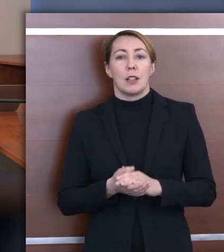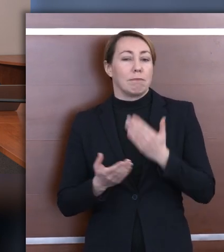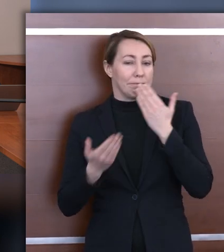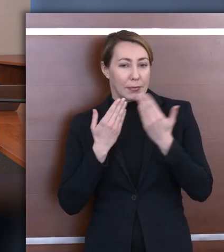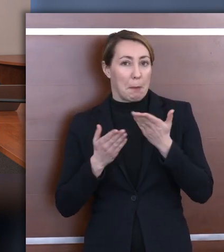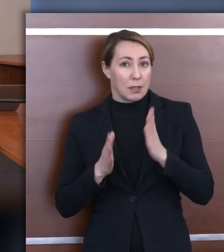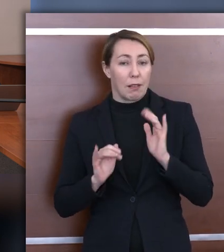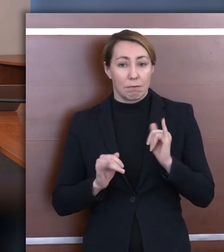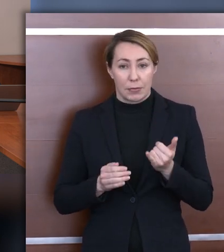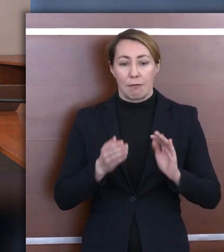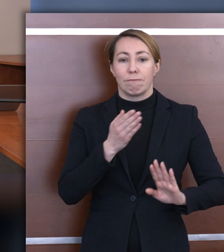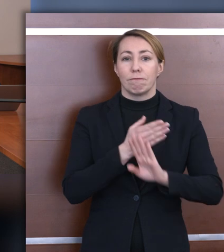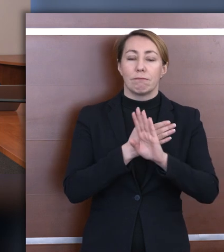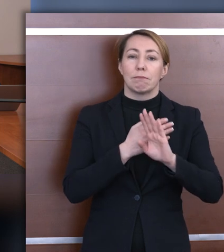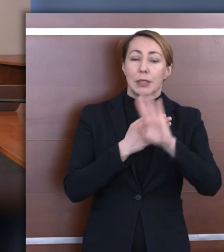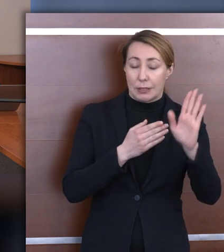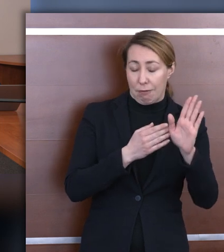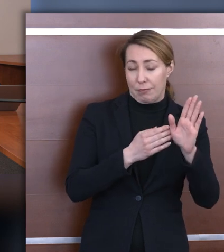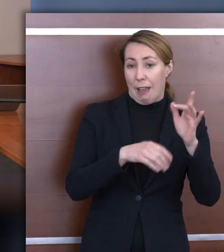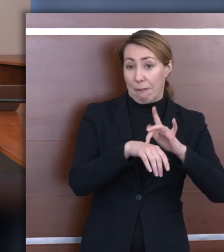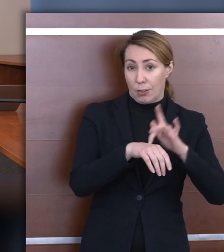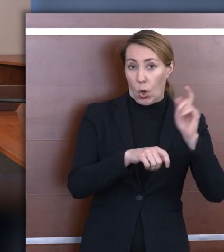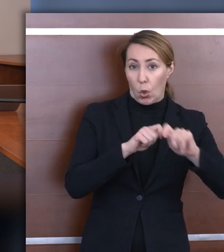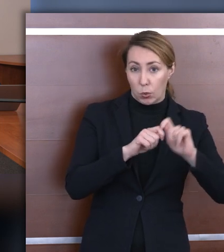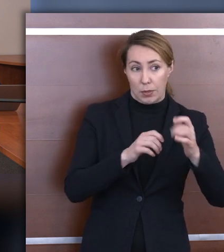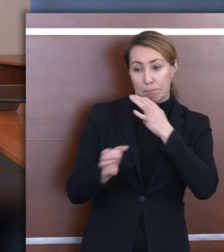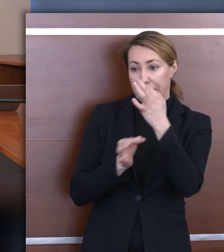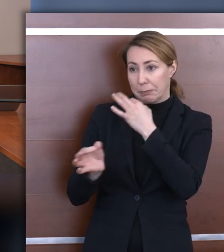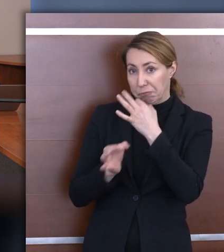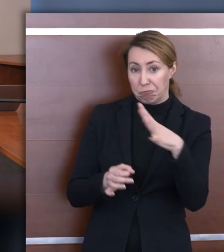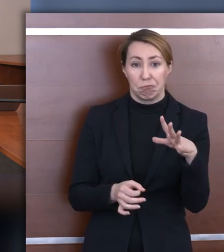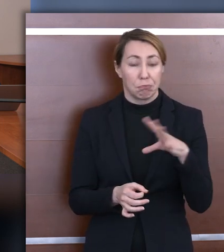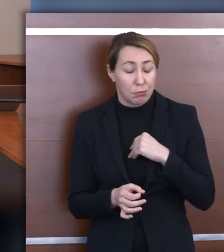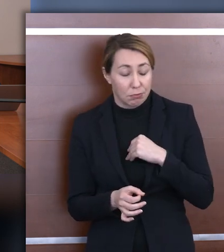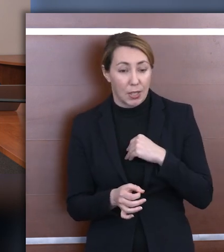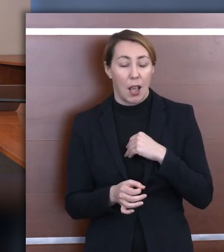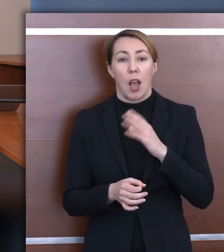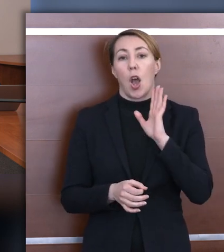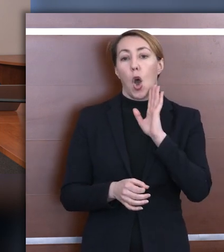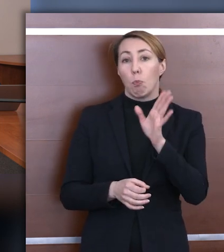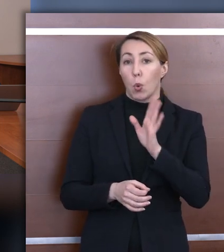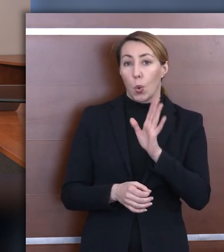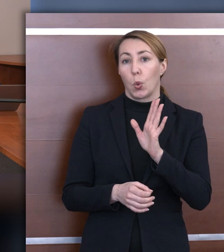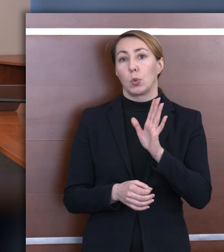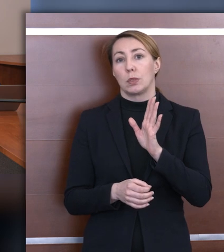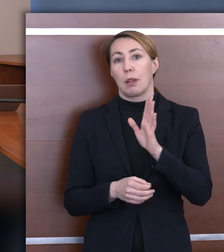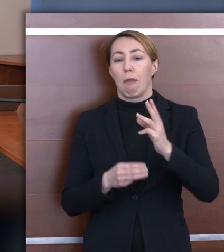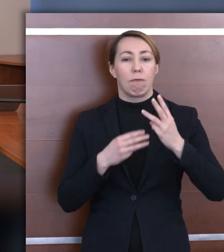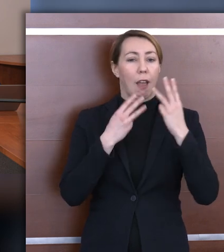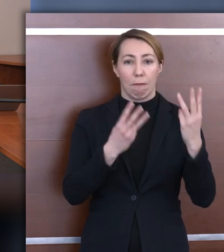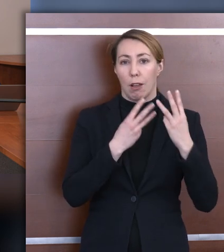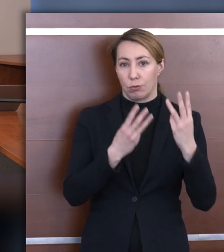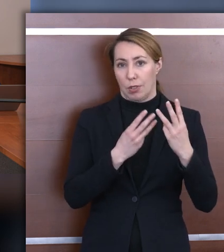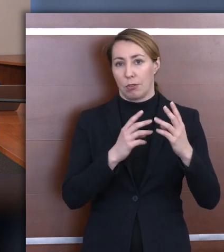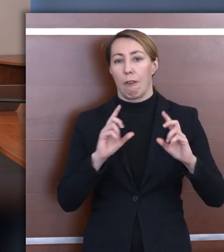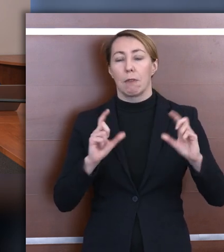to po przedstawieniu wyników kontroli będzie można zadawać pytania, a także będziemy chcieli omówić najważniejsze wydarzenia i